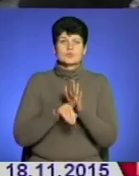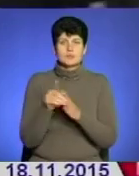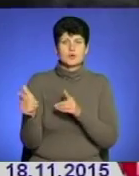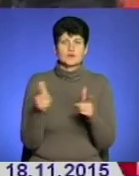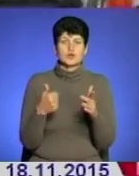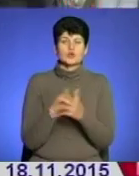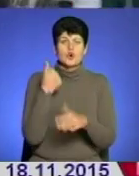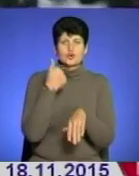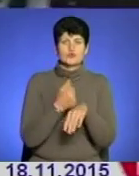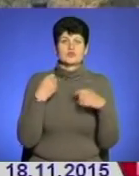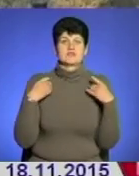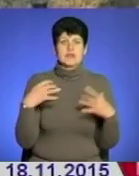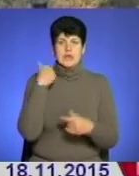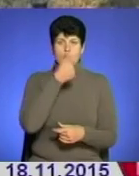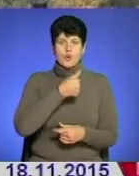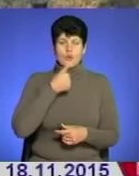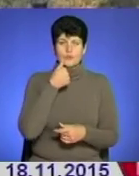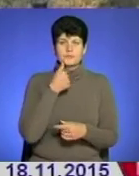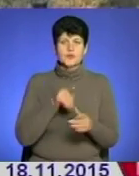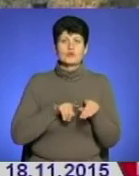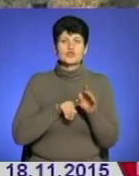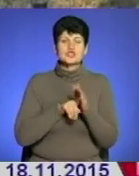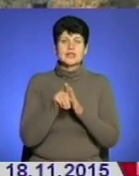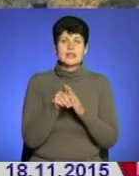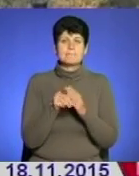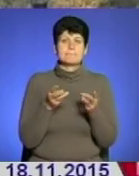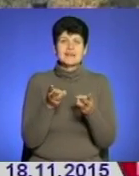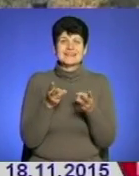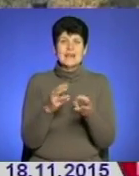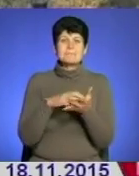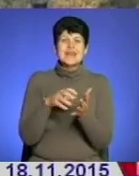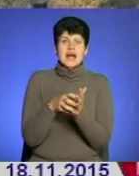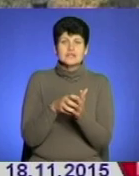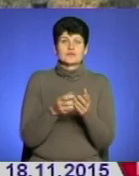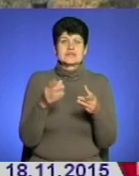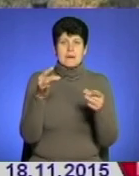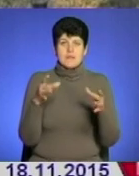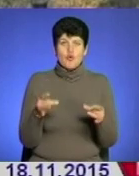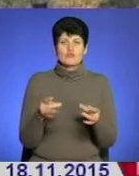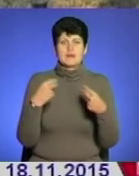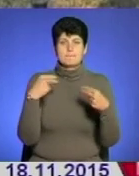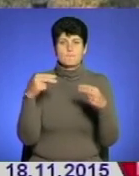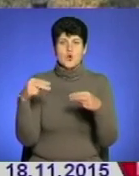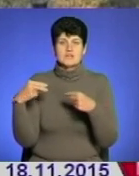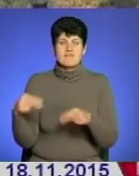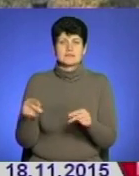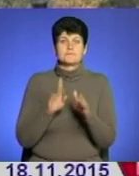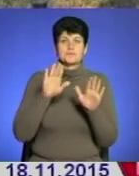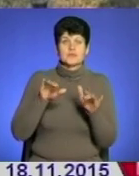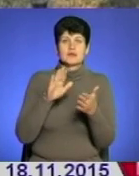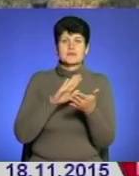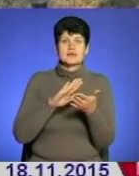головного свята року. Почали пекти пряники, їх запаковувати і продавати, тобто заробляти гроші для того, щоб потім діткам купити